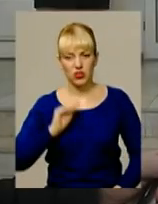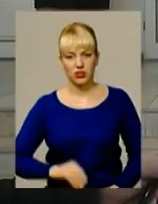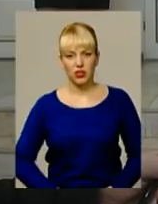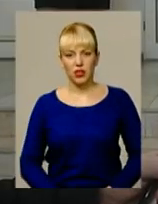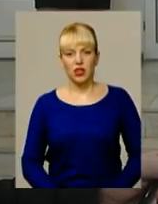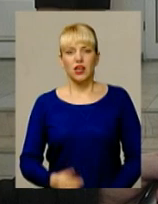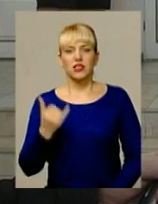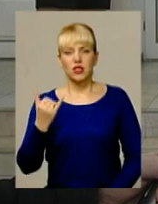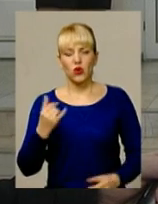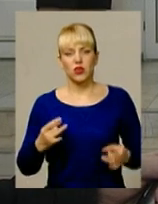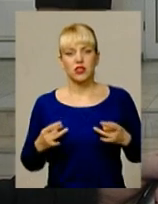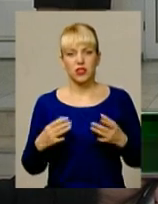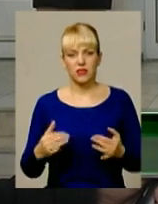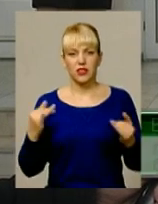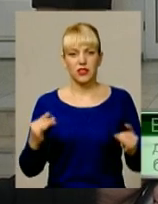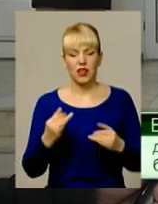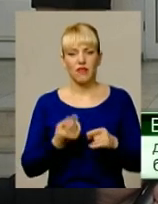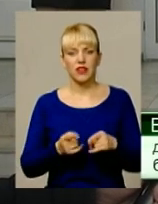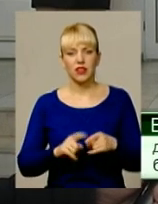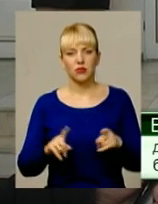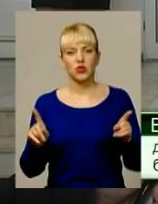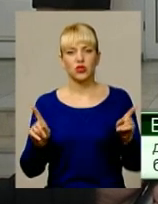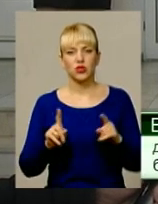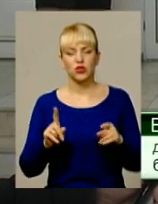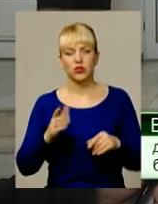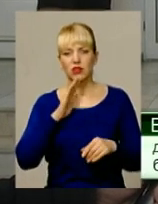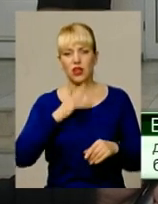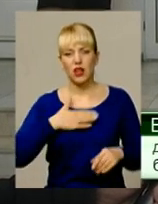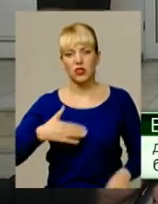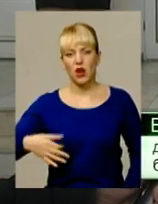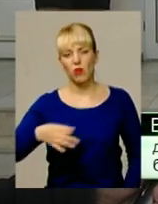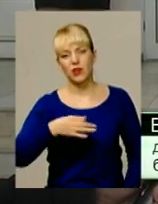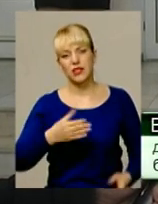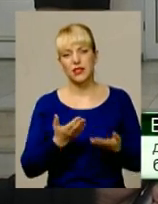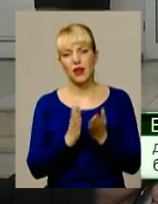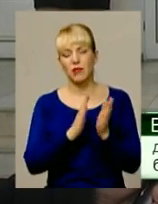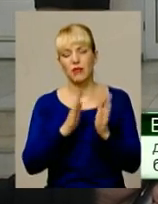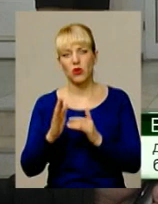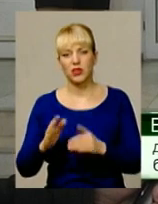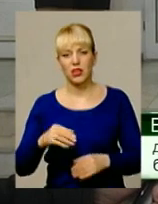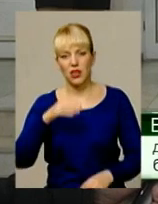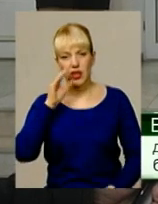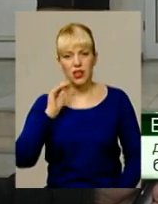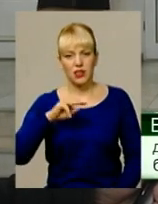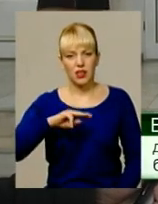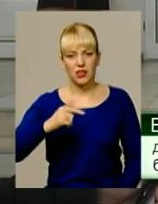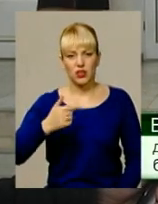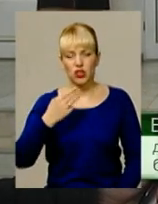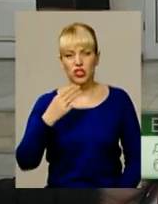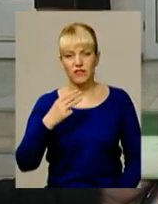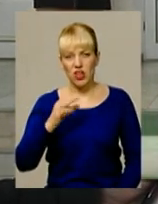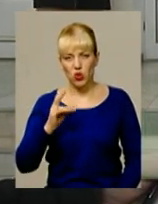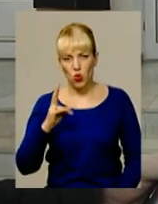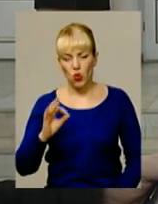Сьогоднішнє свято цікаве тим, що наша обласна бібліотека для дітей імені Тараса Григоровича Шевченка